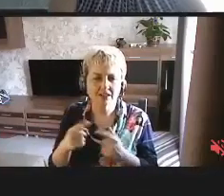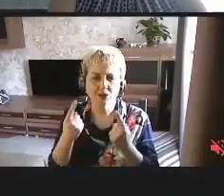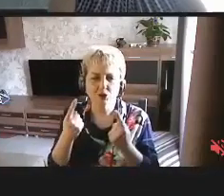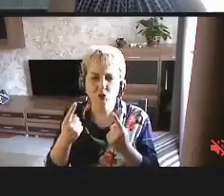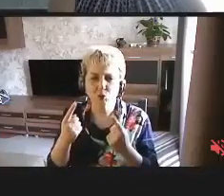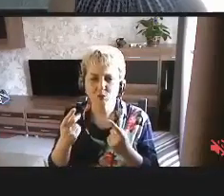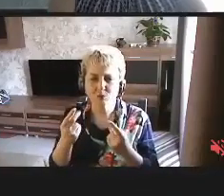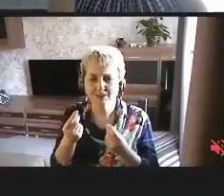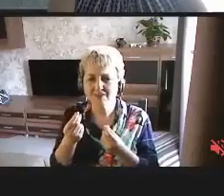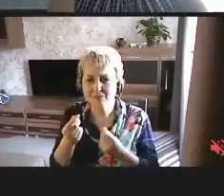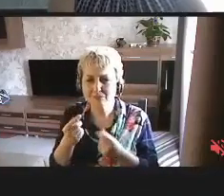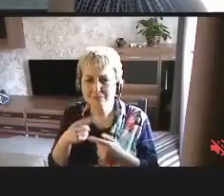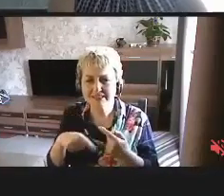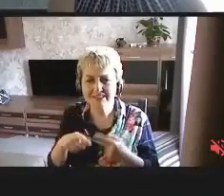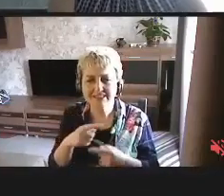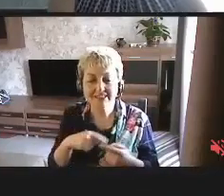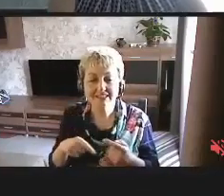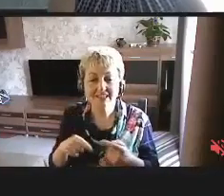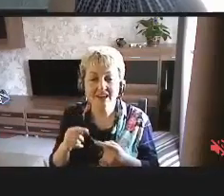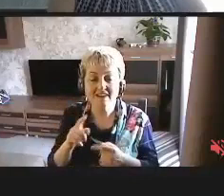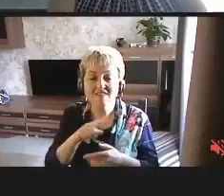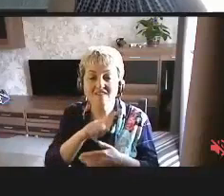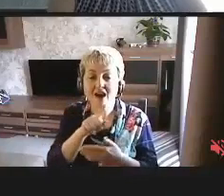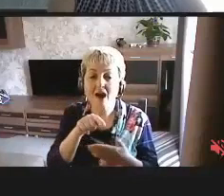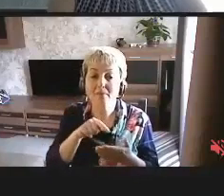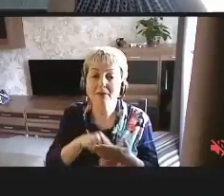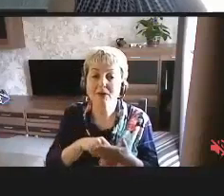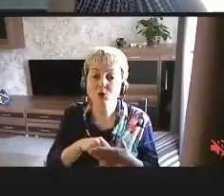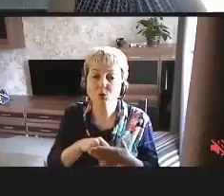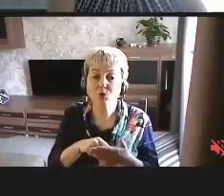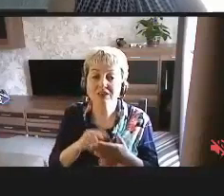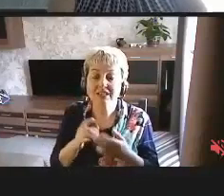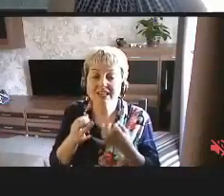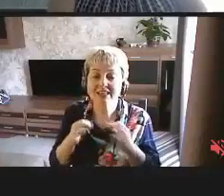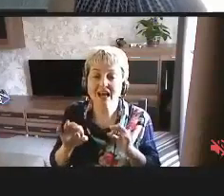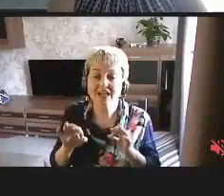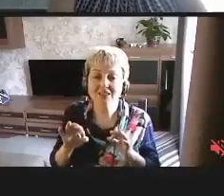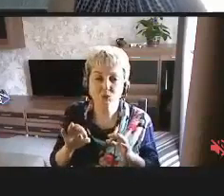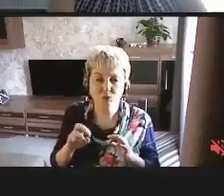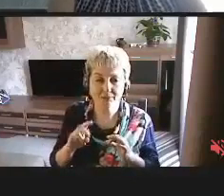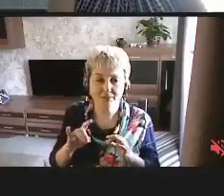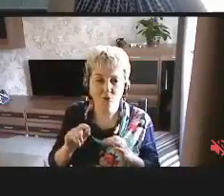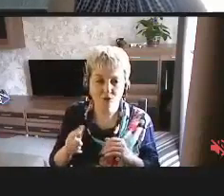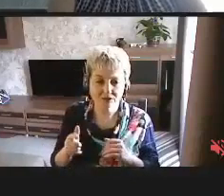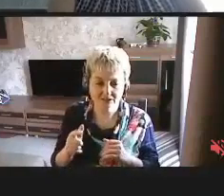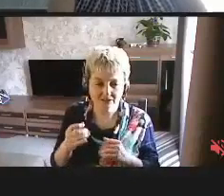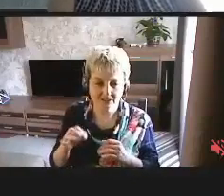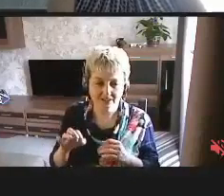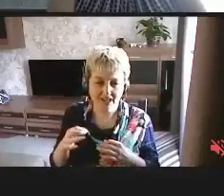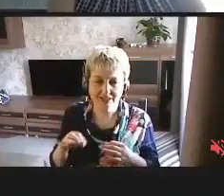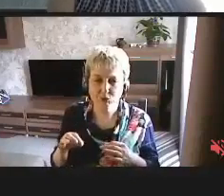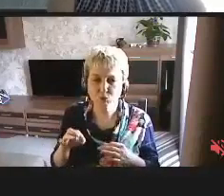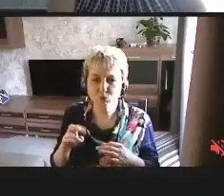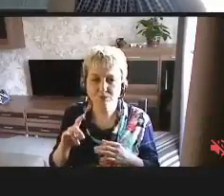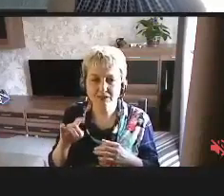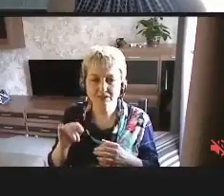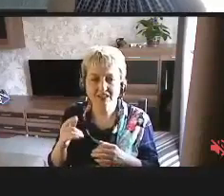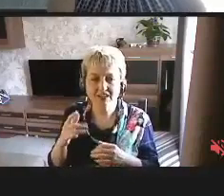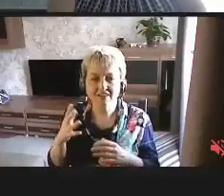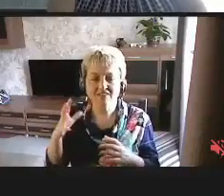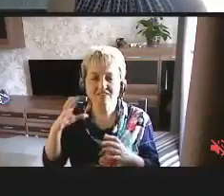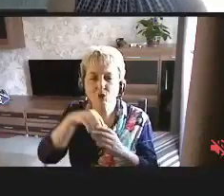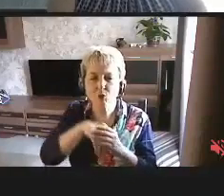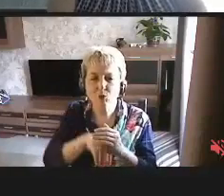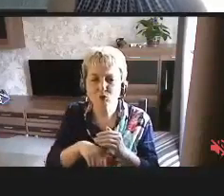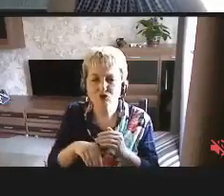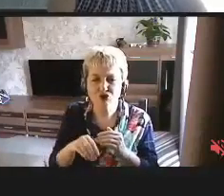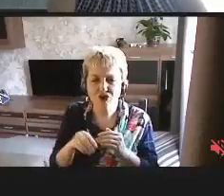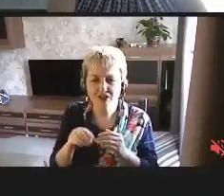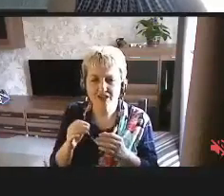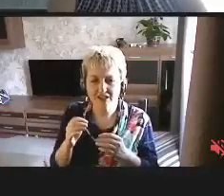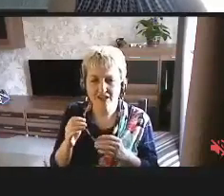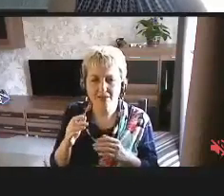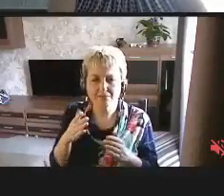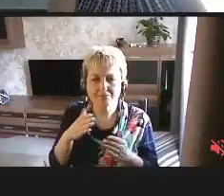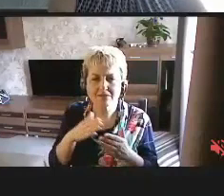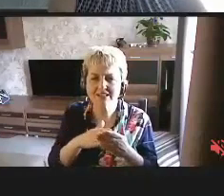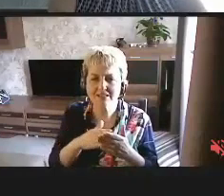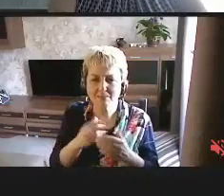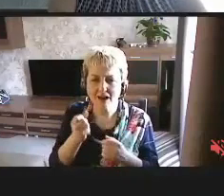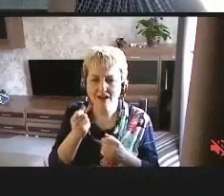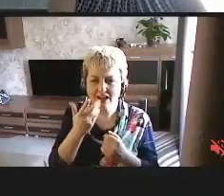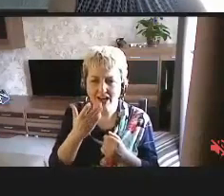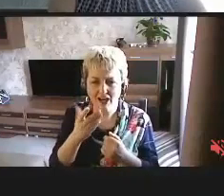бизнеса вопросом доступности, вопросом включения максимального